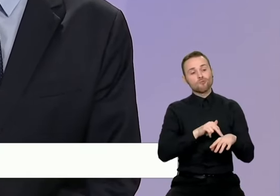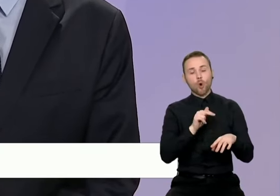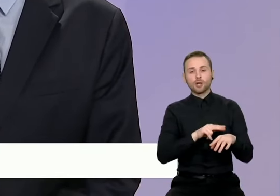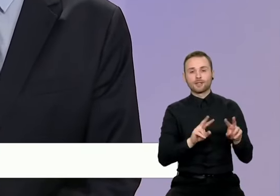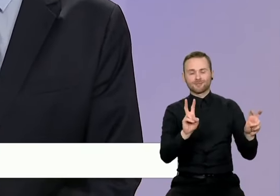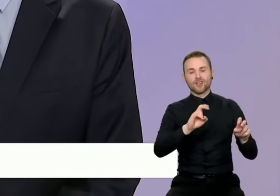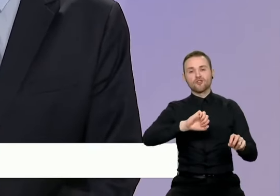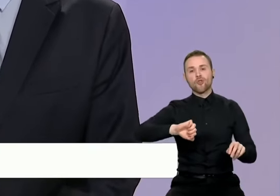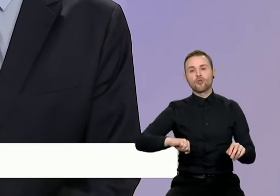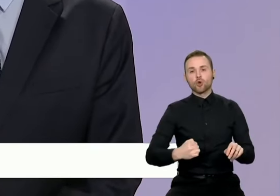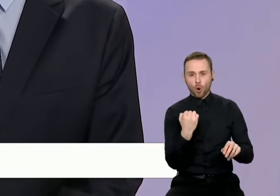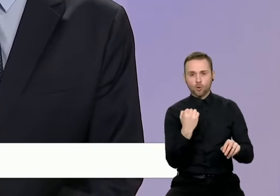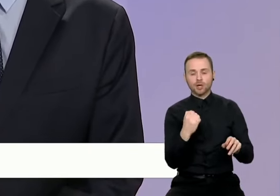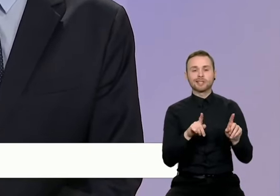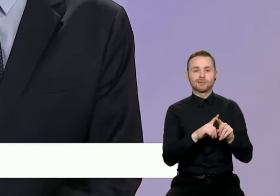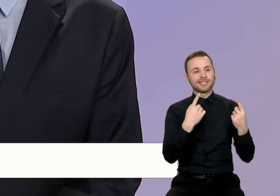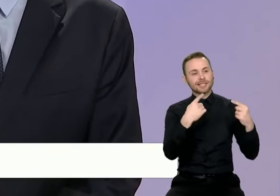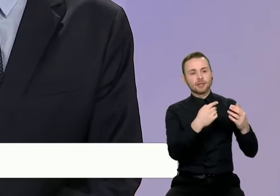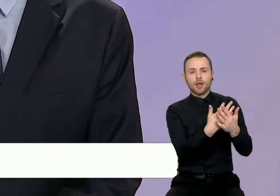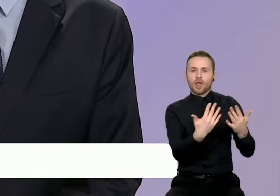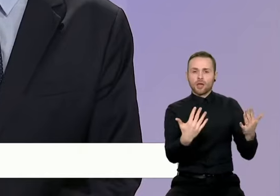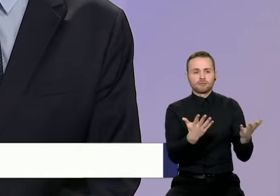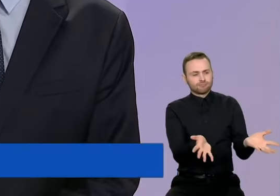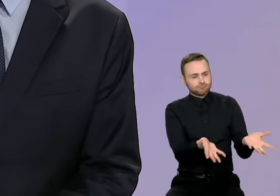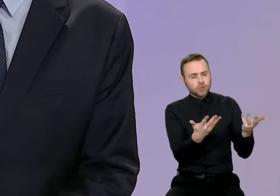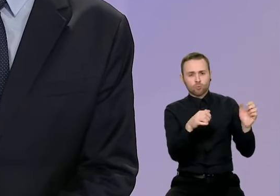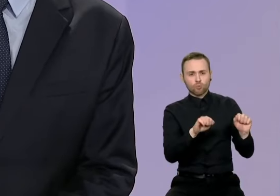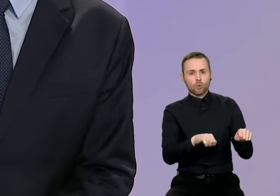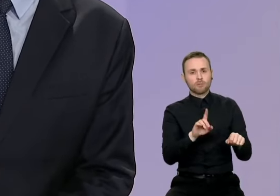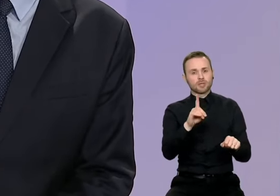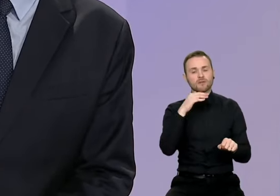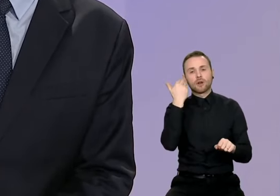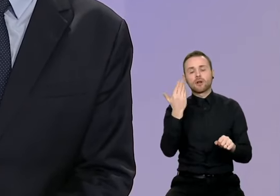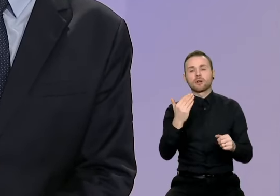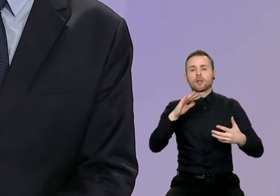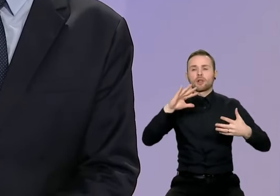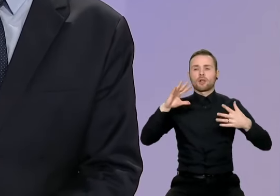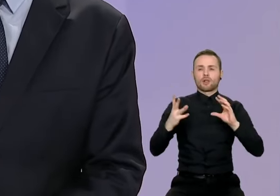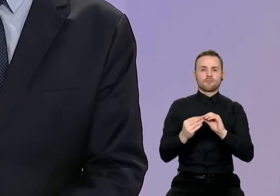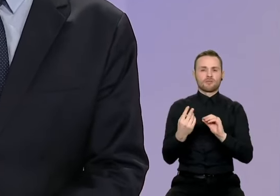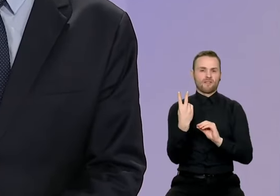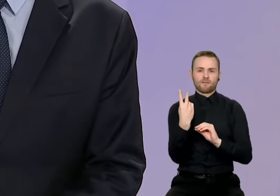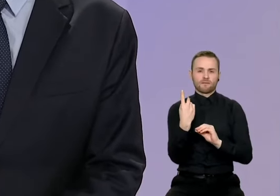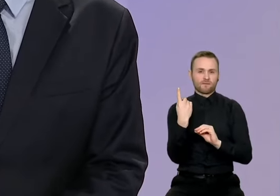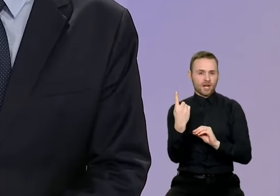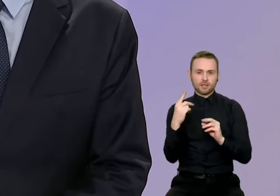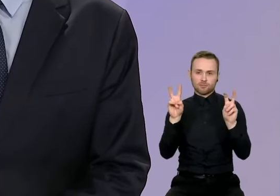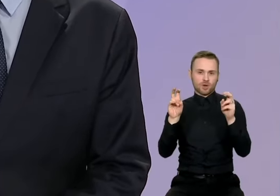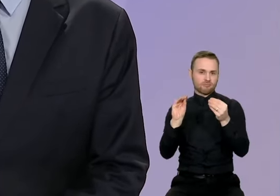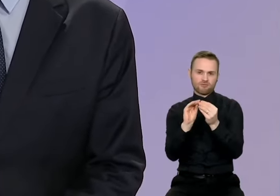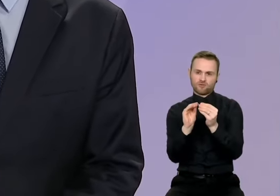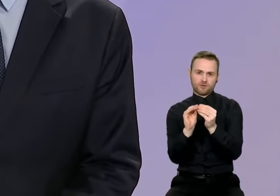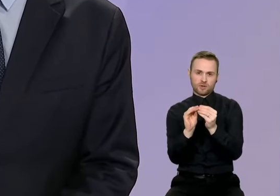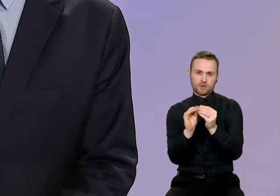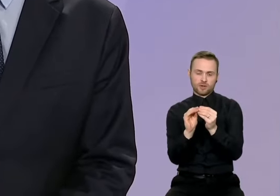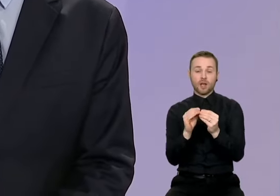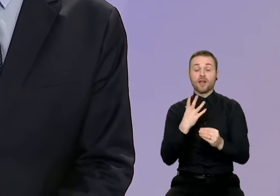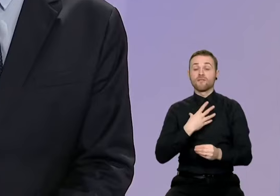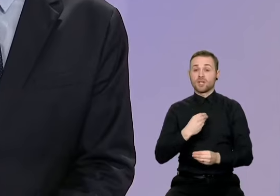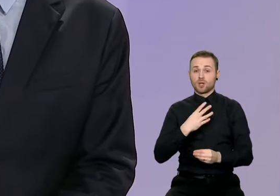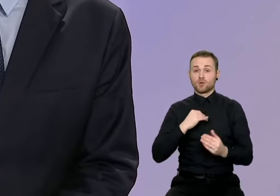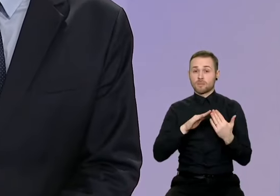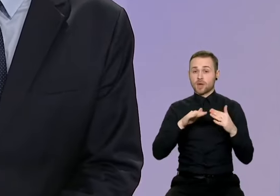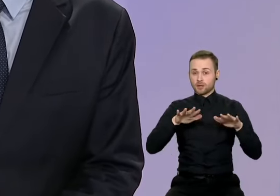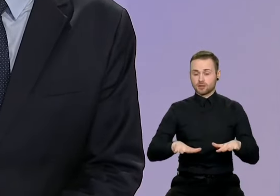kitos institutus, bet vis tiek galiausiai viskas susiveda į vieną klausimą. Tai yra į tai, jog Vilniuje dramatiškai trūksta